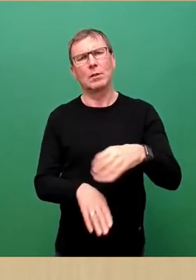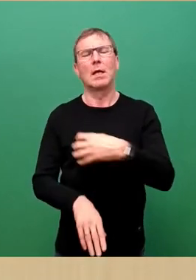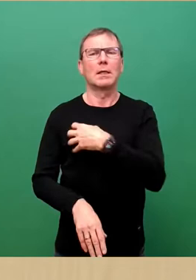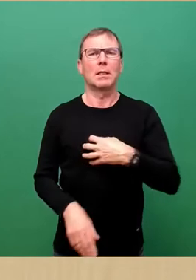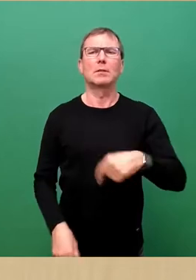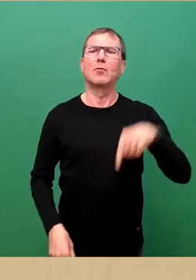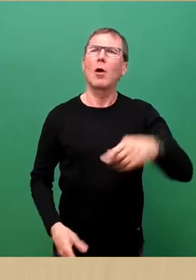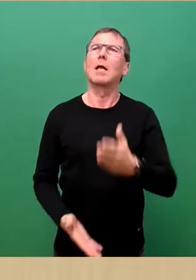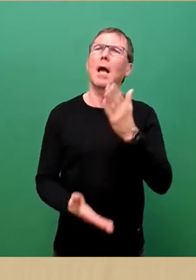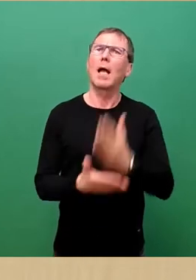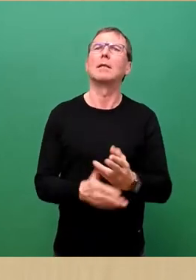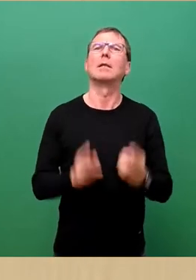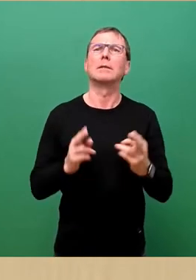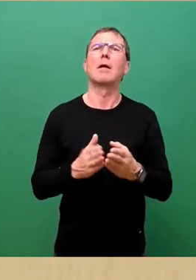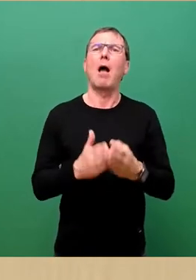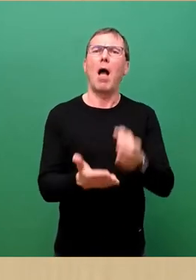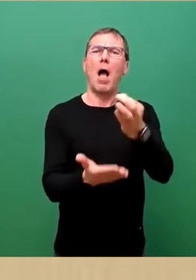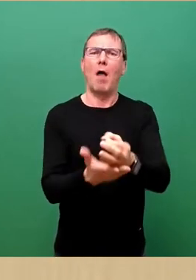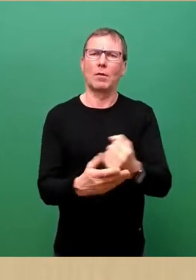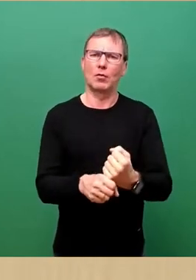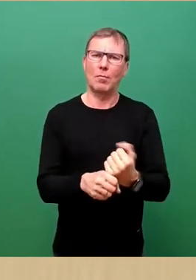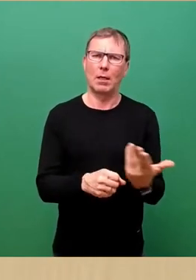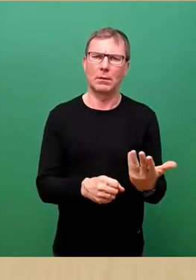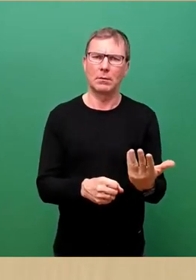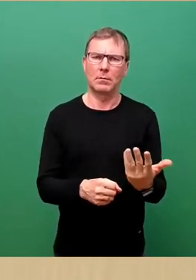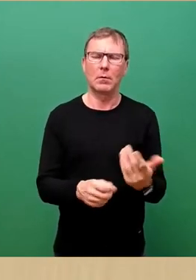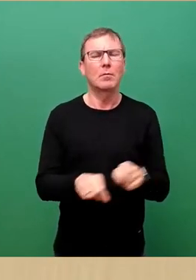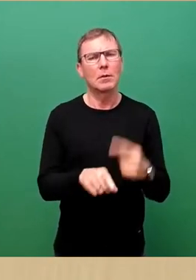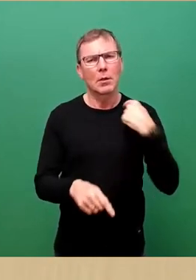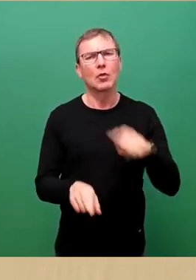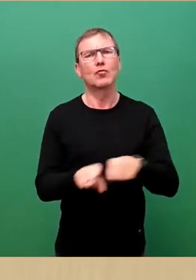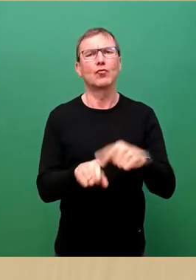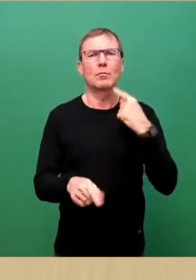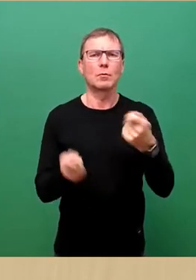zum sicheren Hafen für alle Geflüchteten zu machen. Und ich bitte um Zustimmung zu diesem Beschluss.